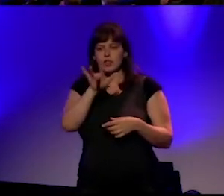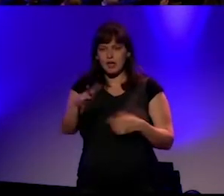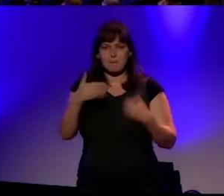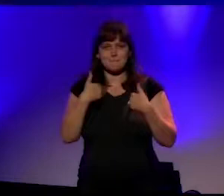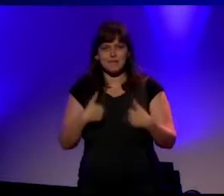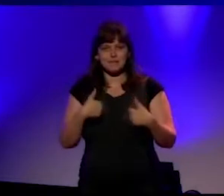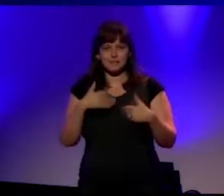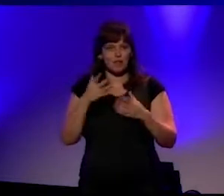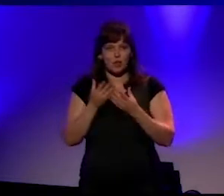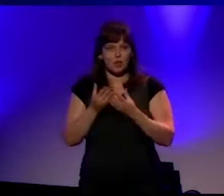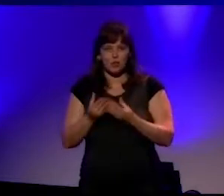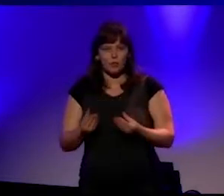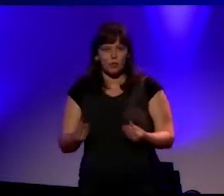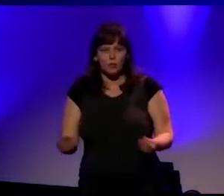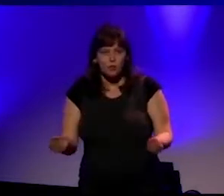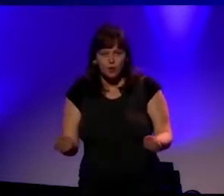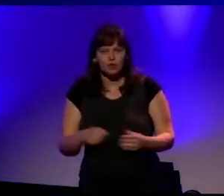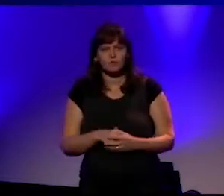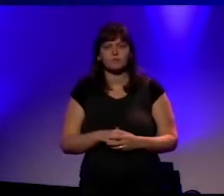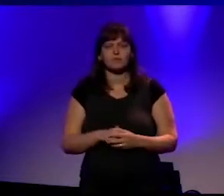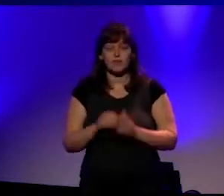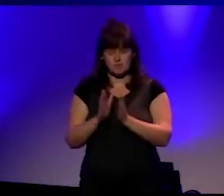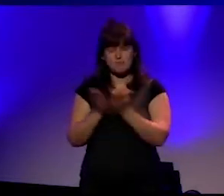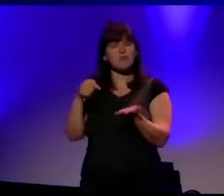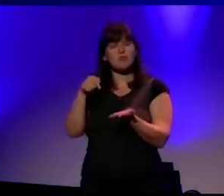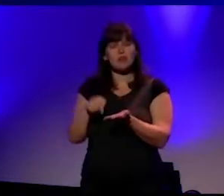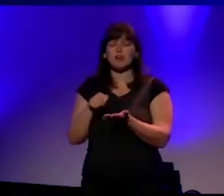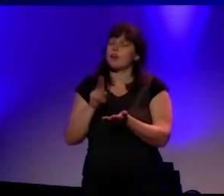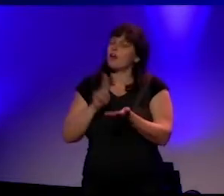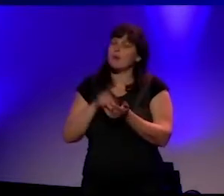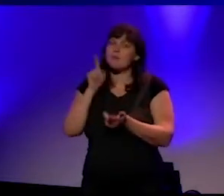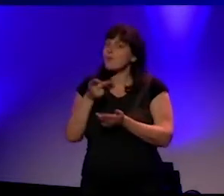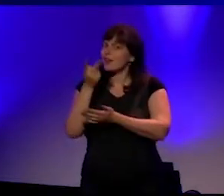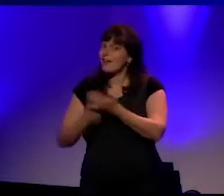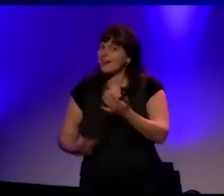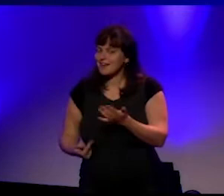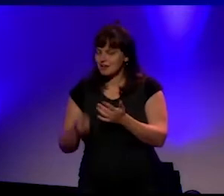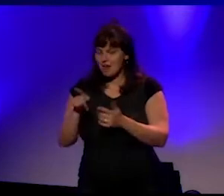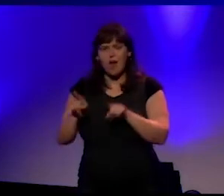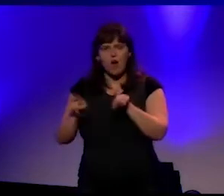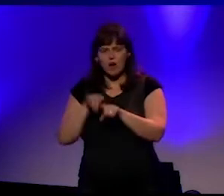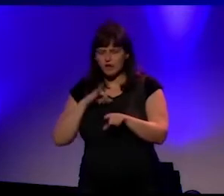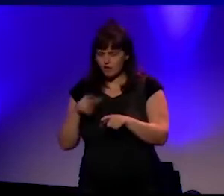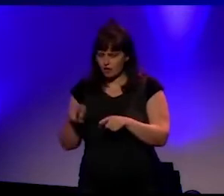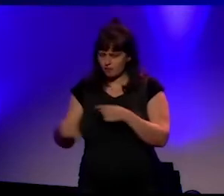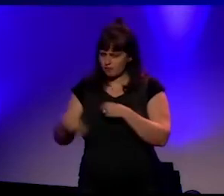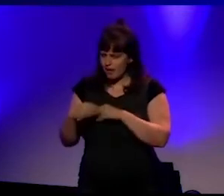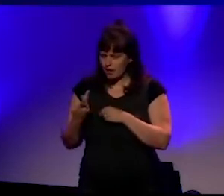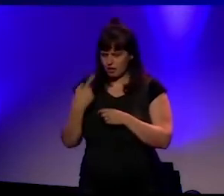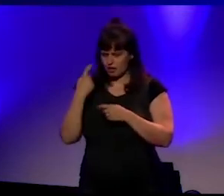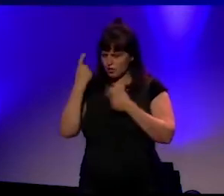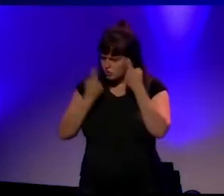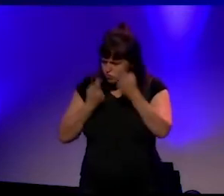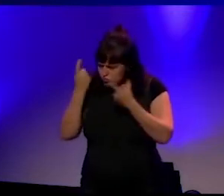En het is een boek absoluut het lezen waard. Maar een boek dat heel veel vragen meebrengt. De traditionele vragen.